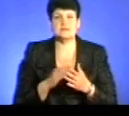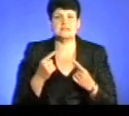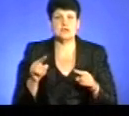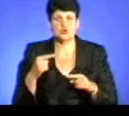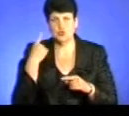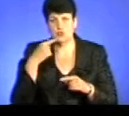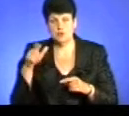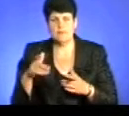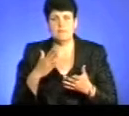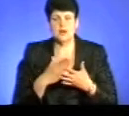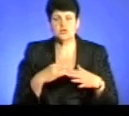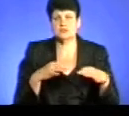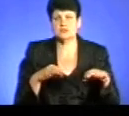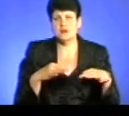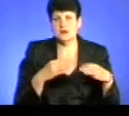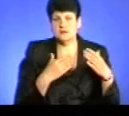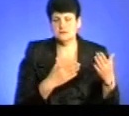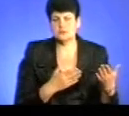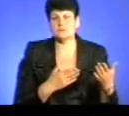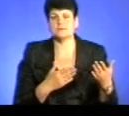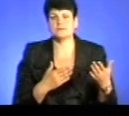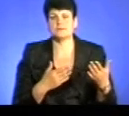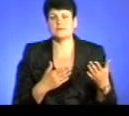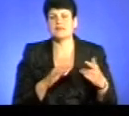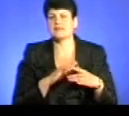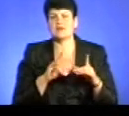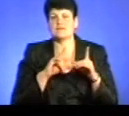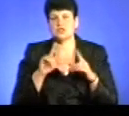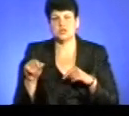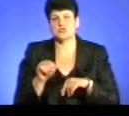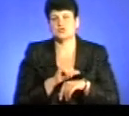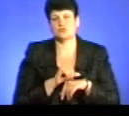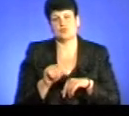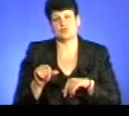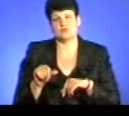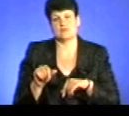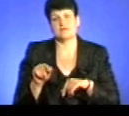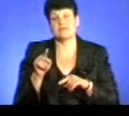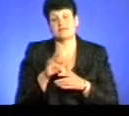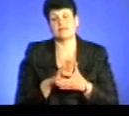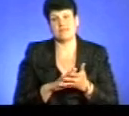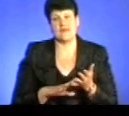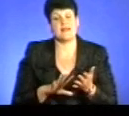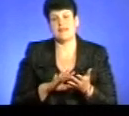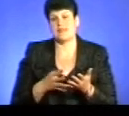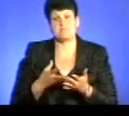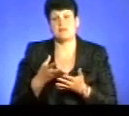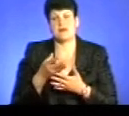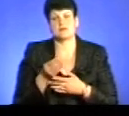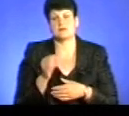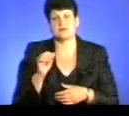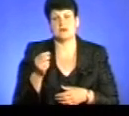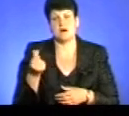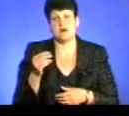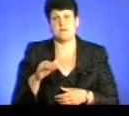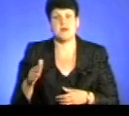особою, маючи транспортних засіб, зареєстрований за іншою особою, не виїжджаючи за межі України, він їй надалі не платить, не сплачує